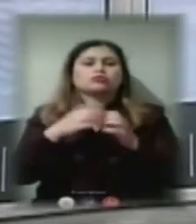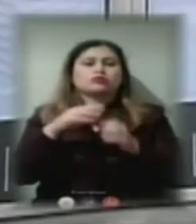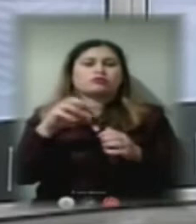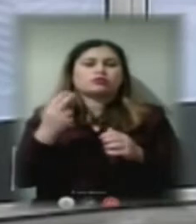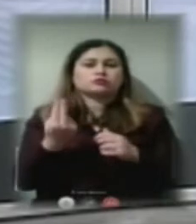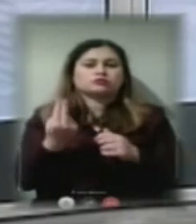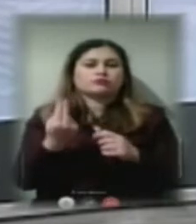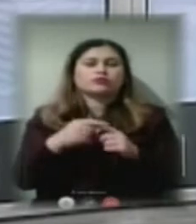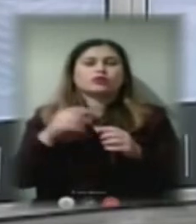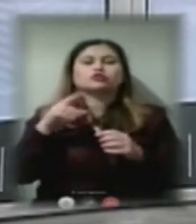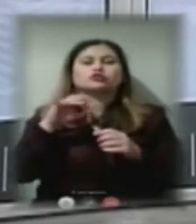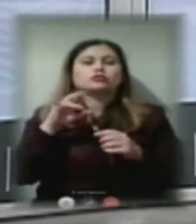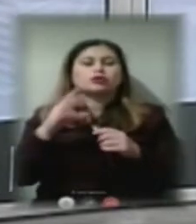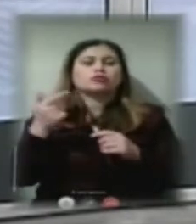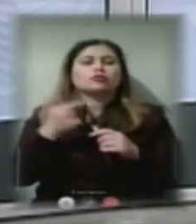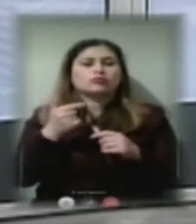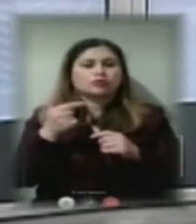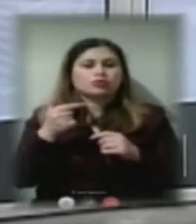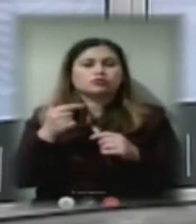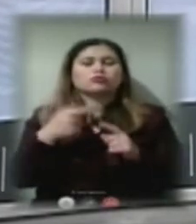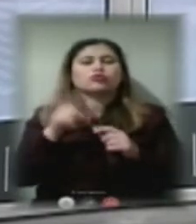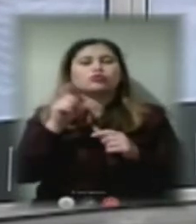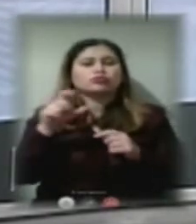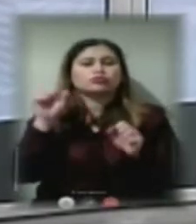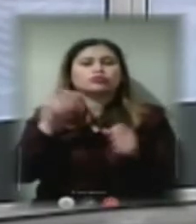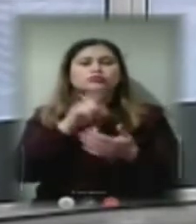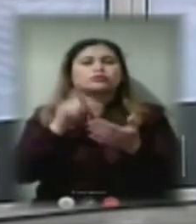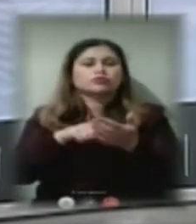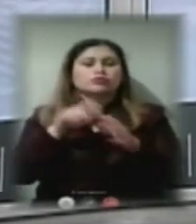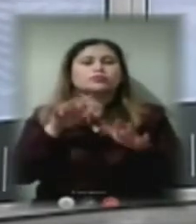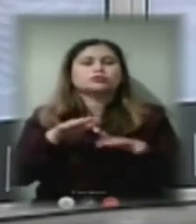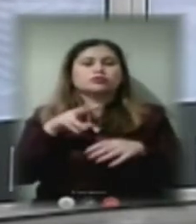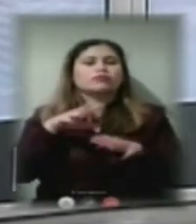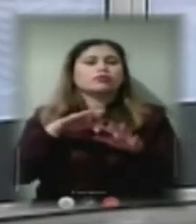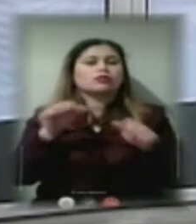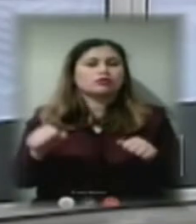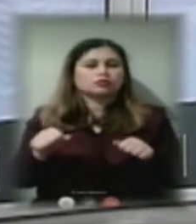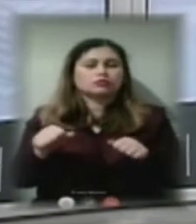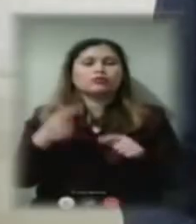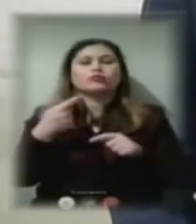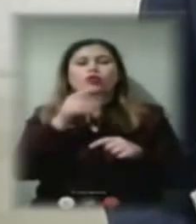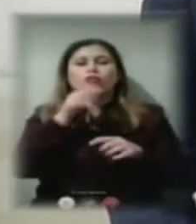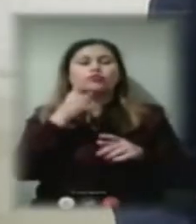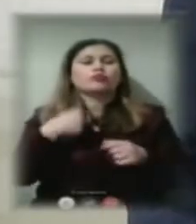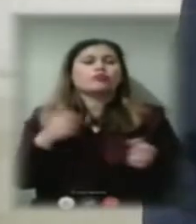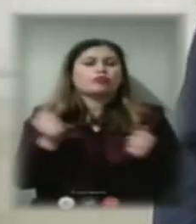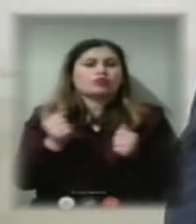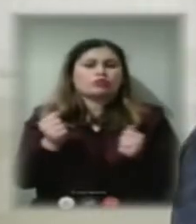територіальної громади люди можуть запитати саме міської влади, чому ми мерзнемо, правда? Так, так.